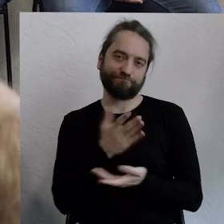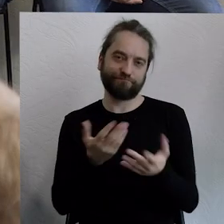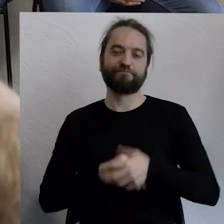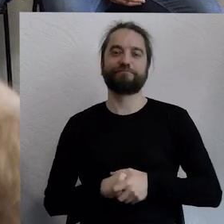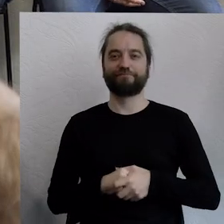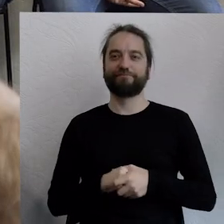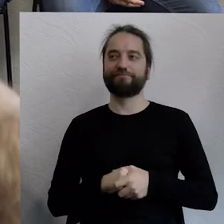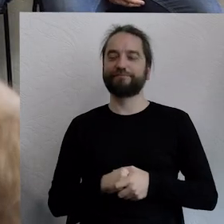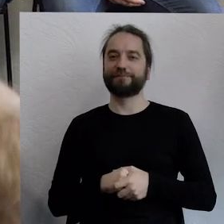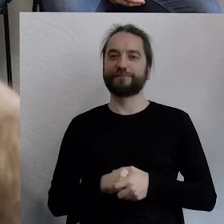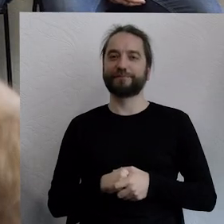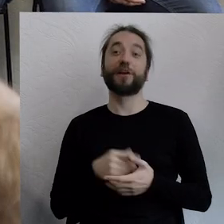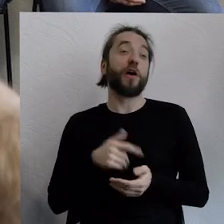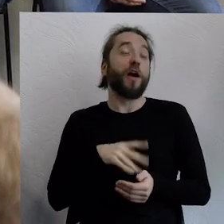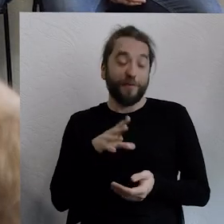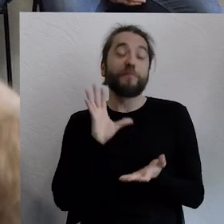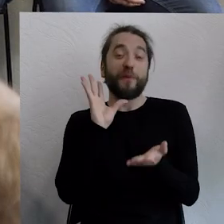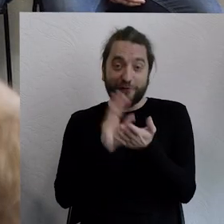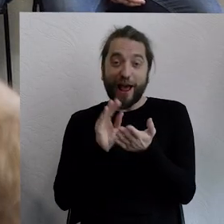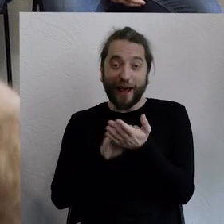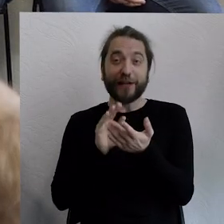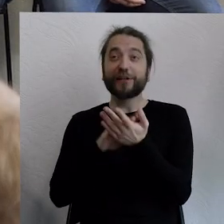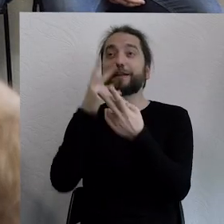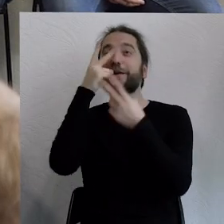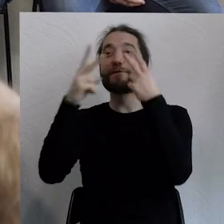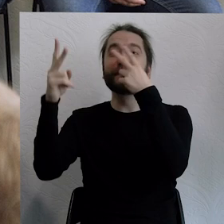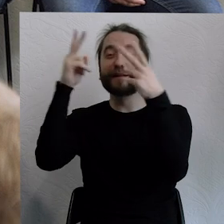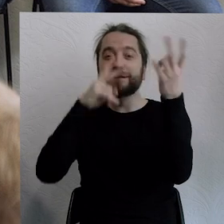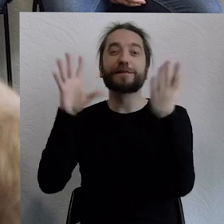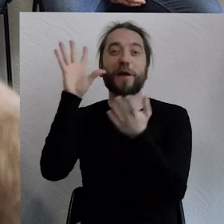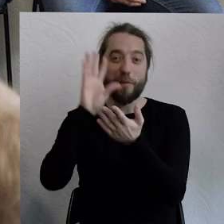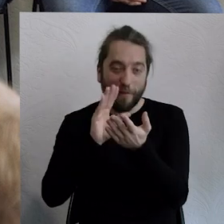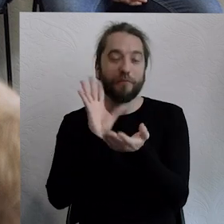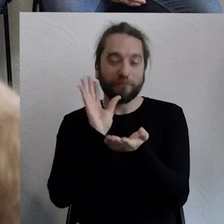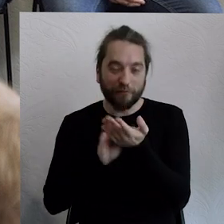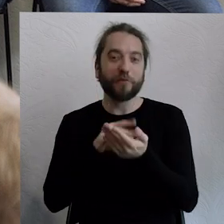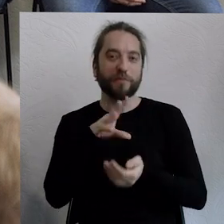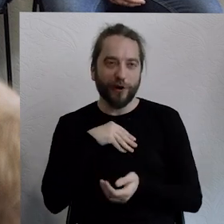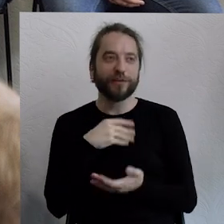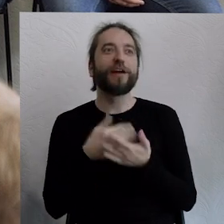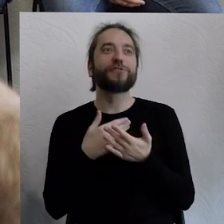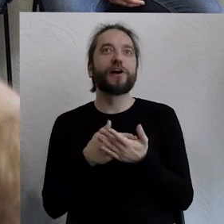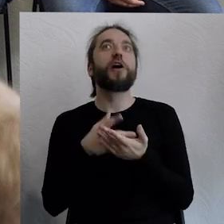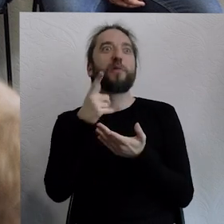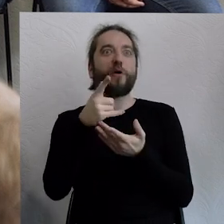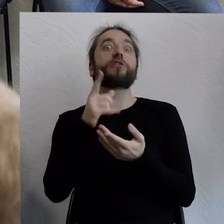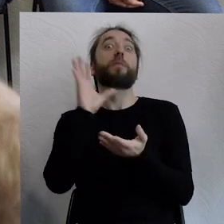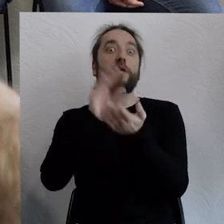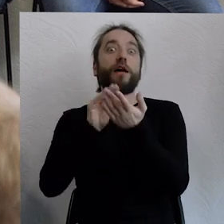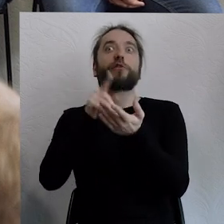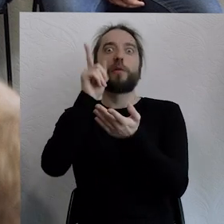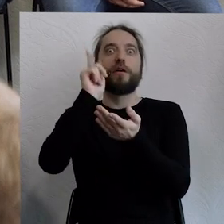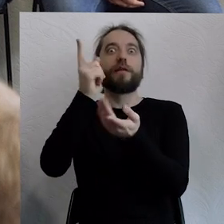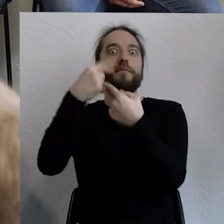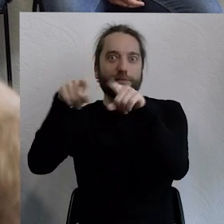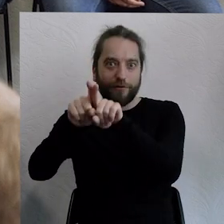Też można powtarzać, bo wizje powtarzane sprawiają, że mają większą szansę okazać